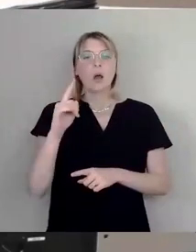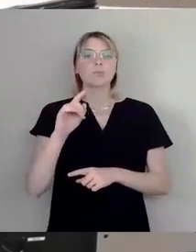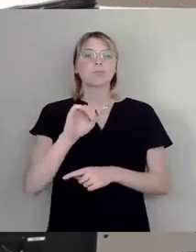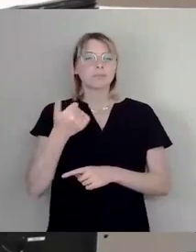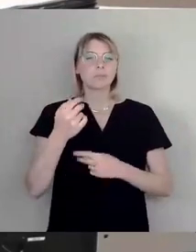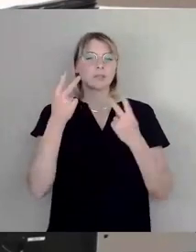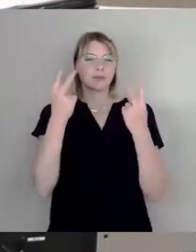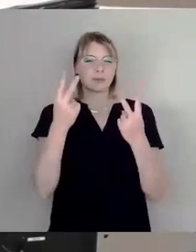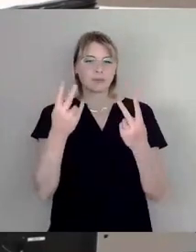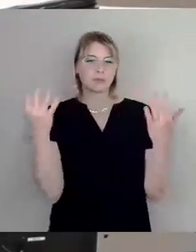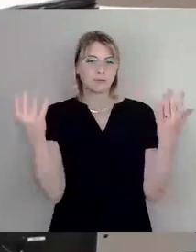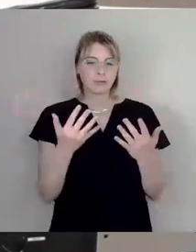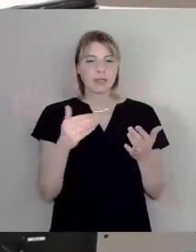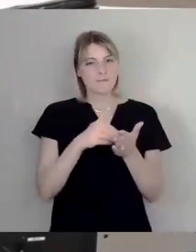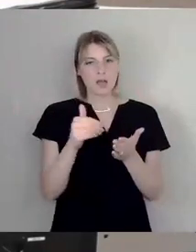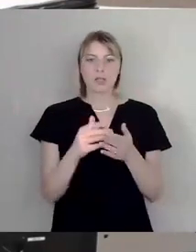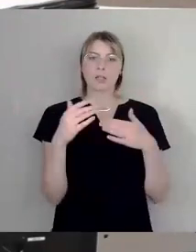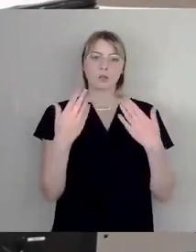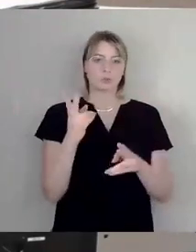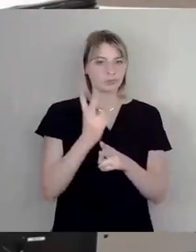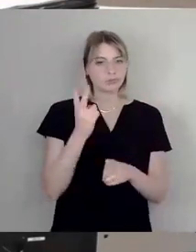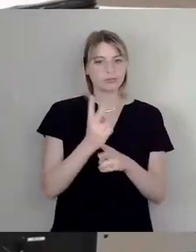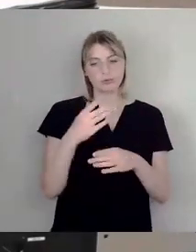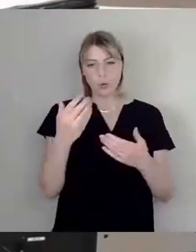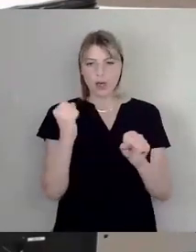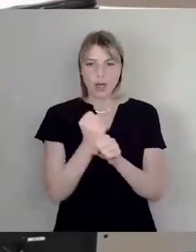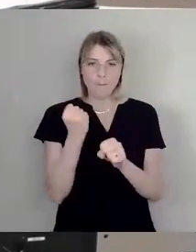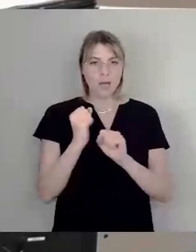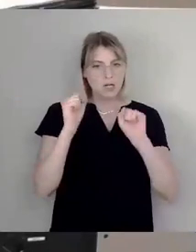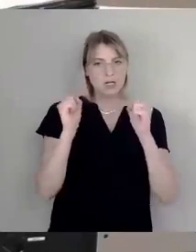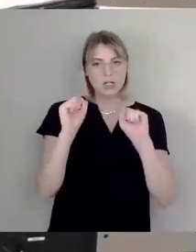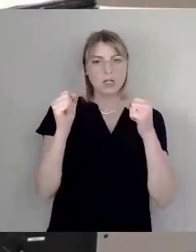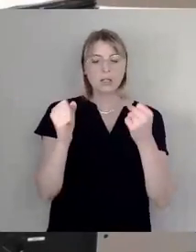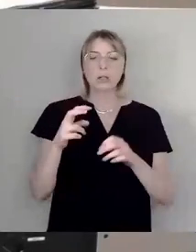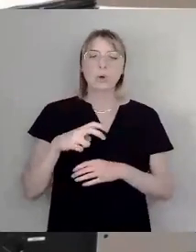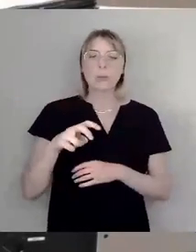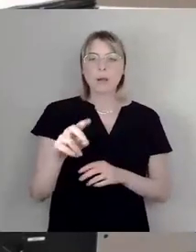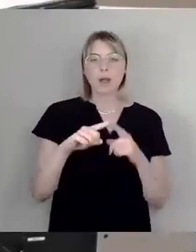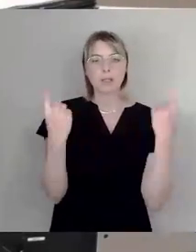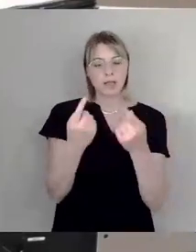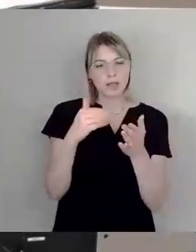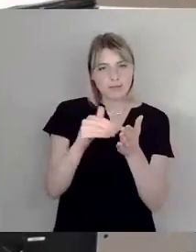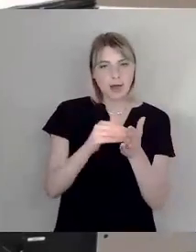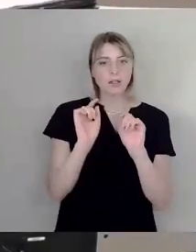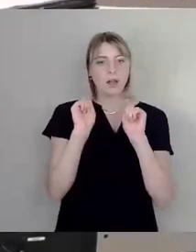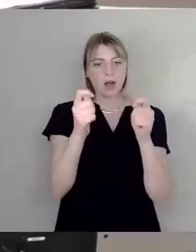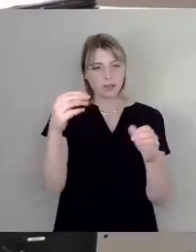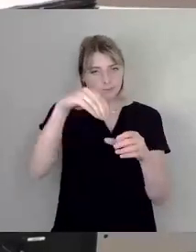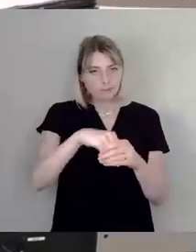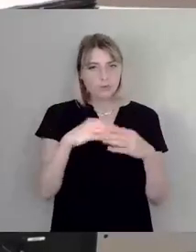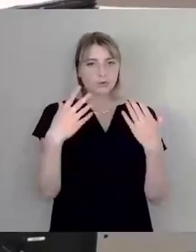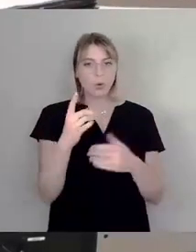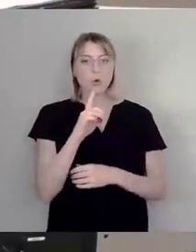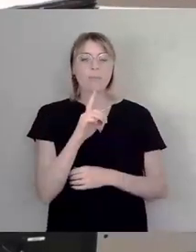weitermachen. Wenn also der Promenadenring weitergezogen wird, wie es dieser Antrag der Dissidenten, den wir gern